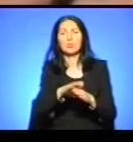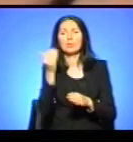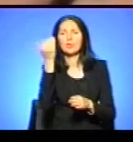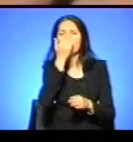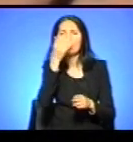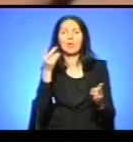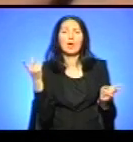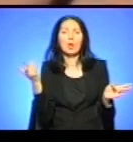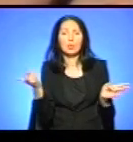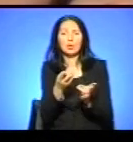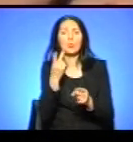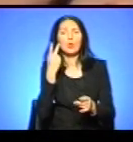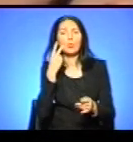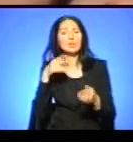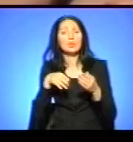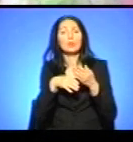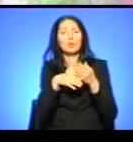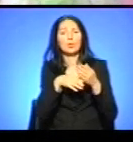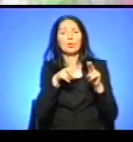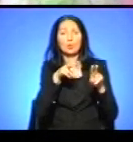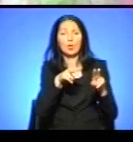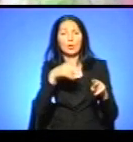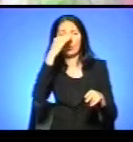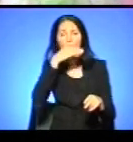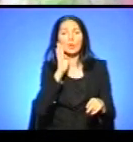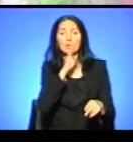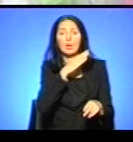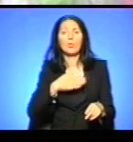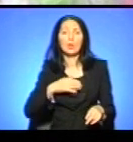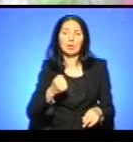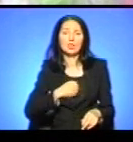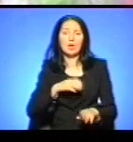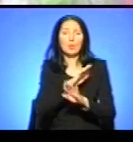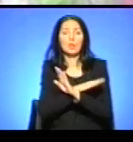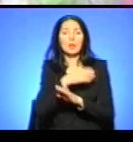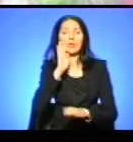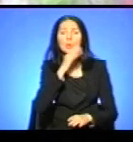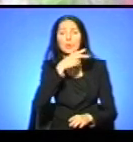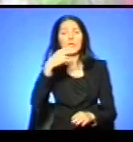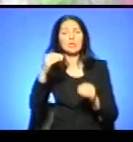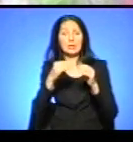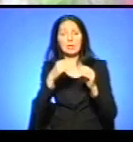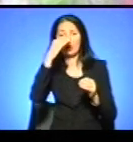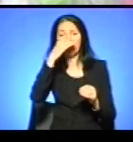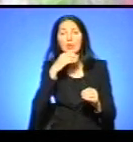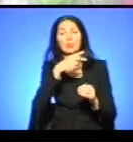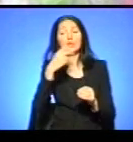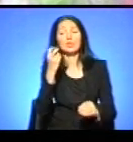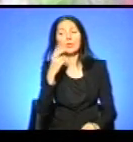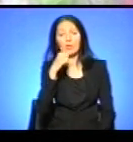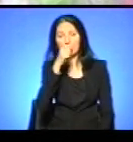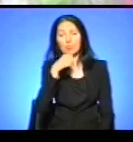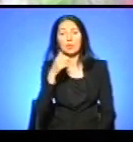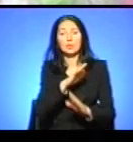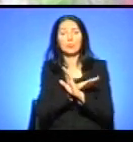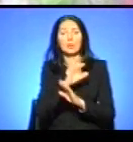постійного догляду. Батьки померли, мої, на жаль, мама у 2010 році, тато у 2012 році